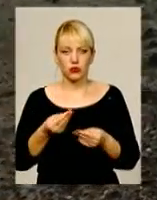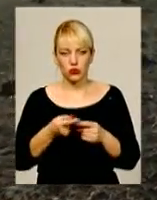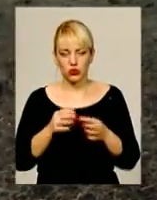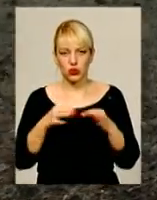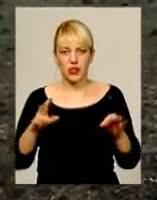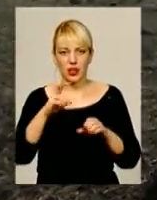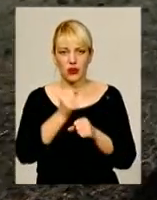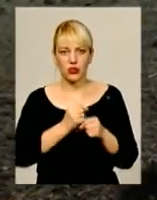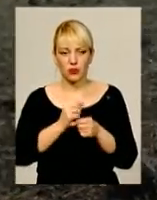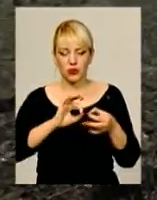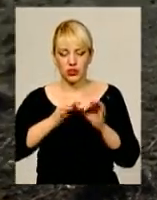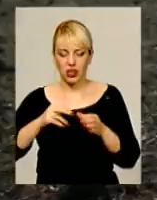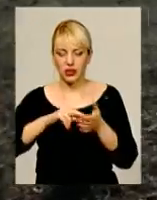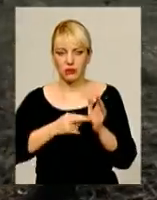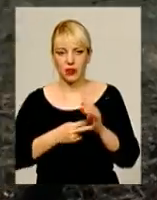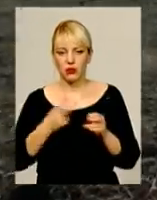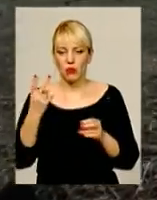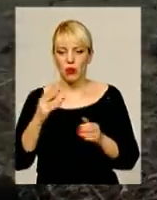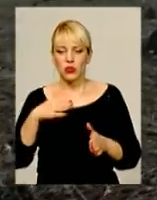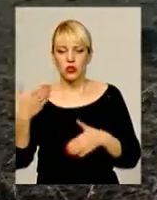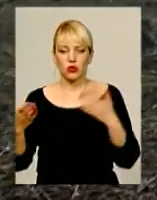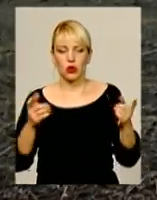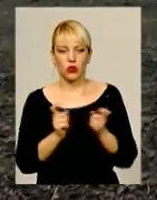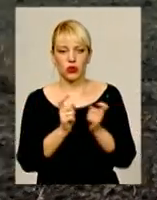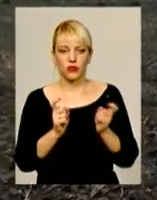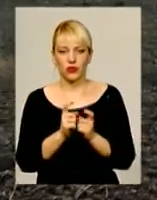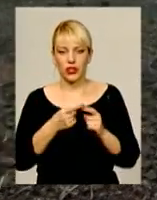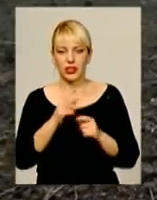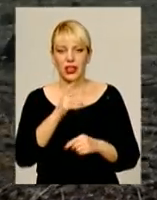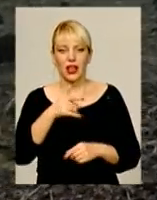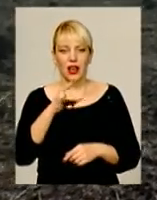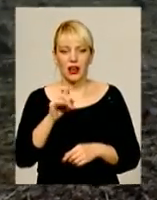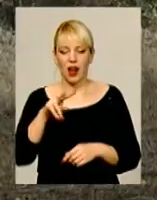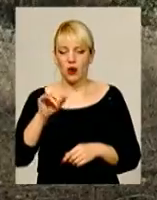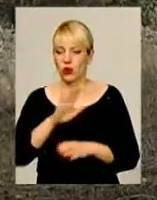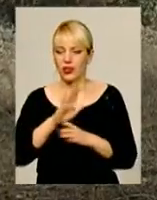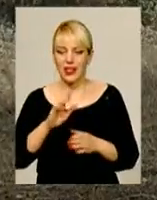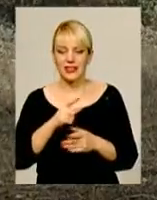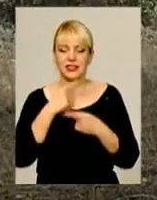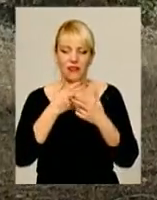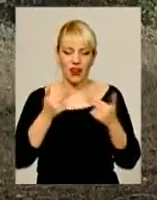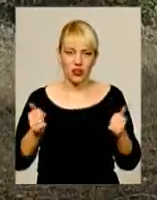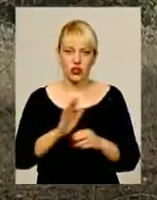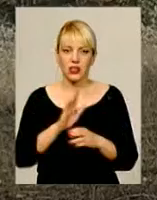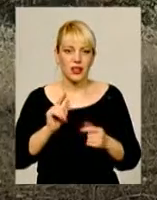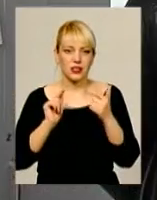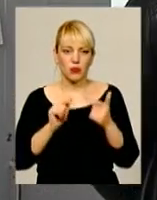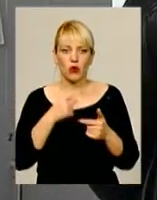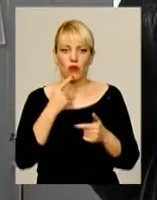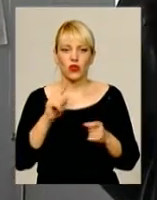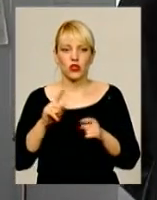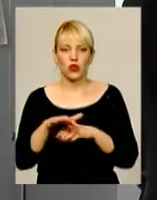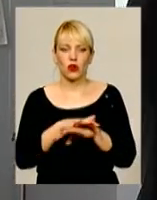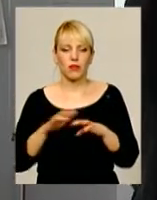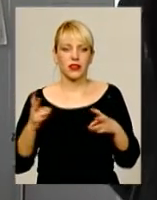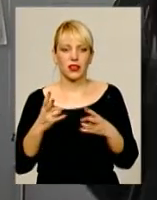розробку детальних планів обом сторонам конфлікту, Віталій Гралюк не стверджує і не заперечує, мовляв, має вирішувати громада. То, що